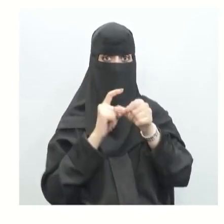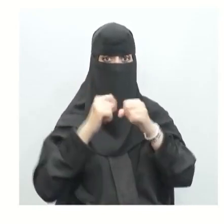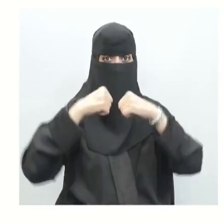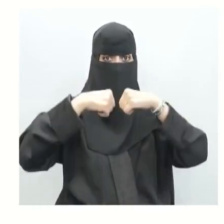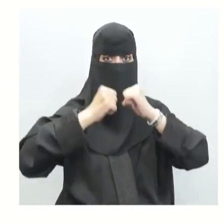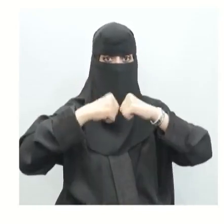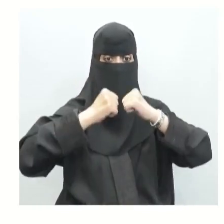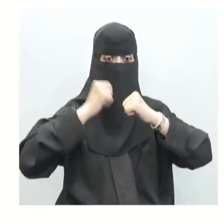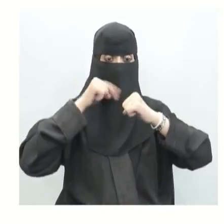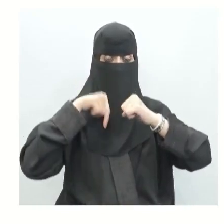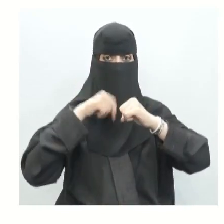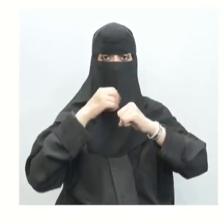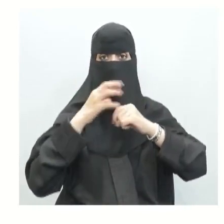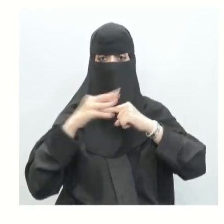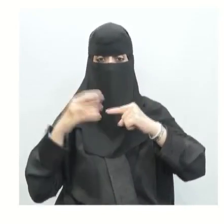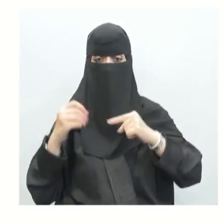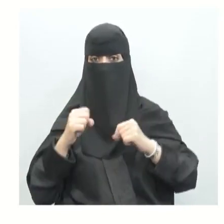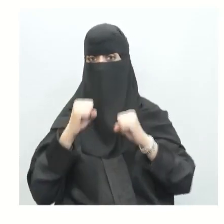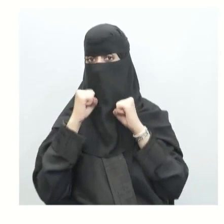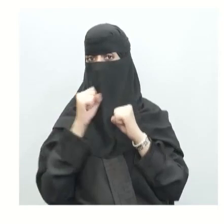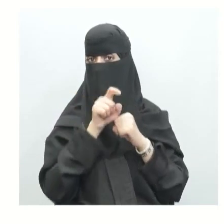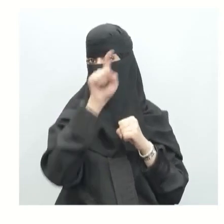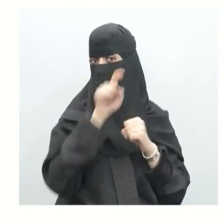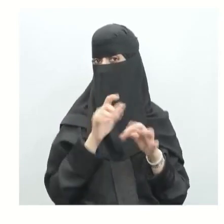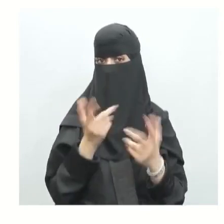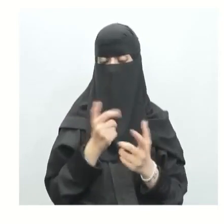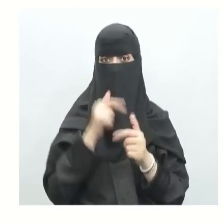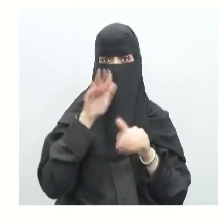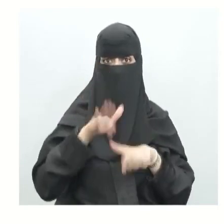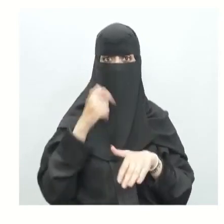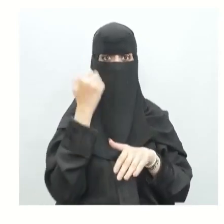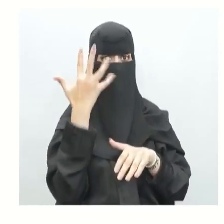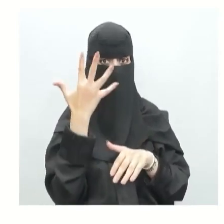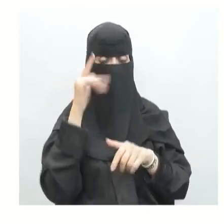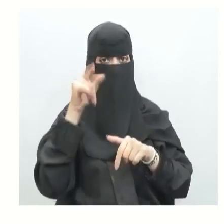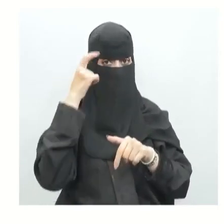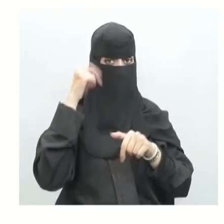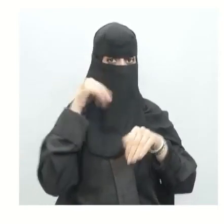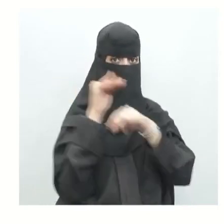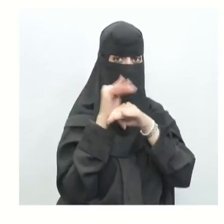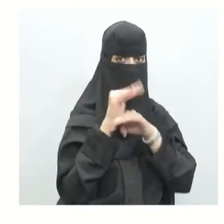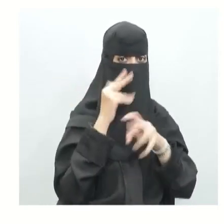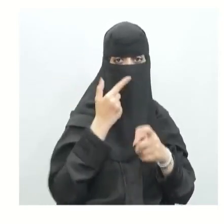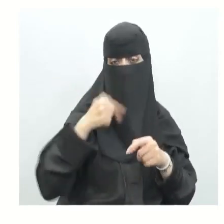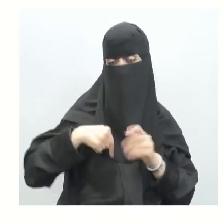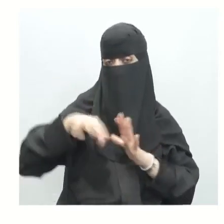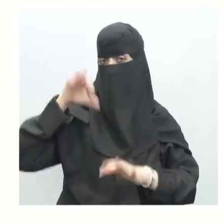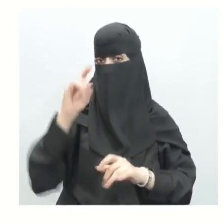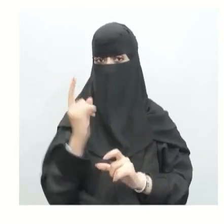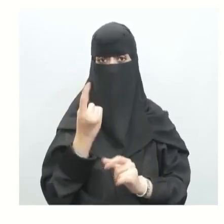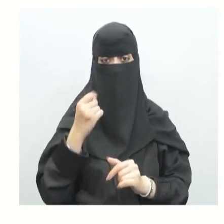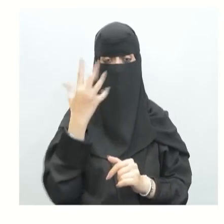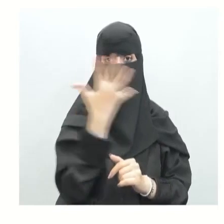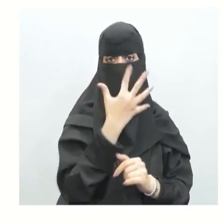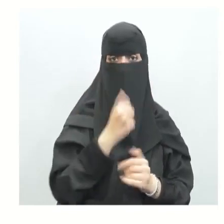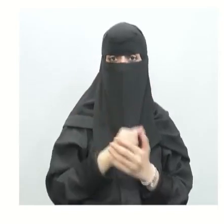تصيب الجهاز الهيكلي تقريبا حوالي خمسة أمراض ظهرت معنا هنا يسأل يعطينا وصف للمرض التهاب يصيب